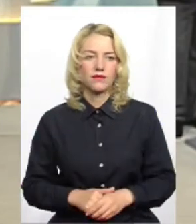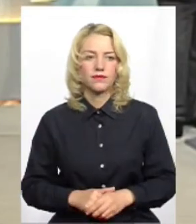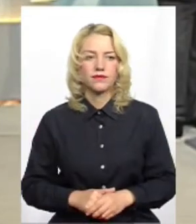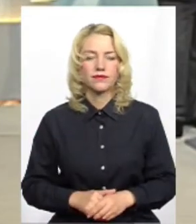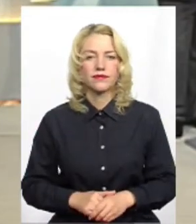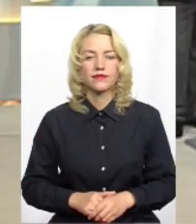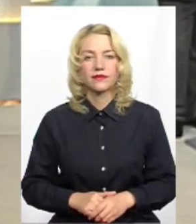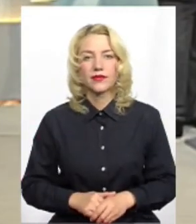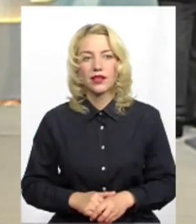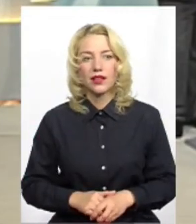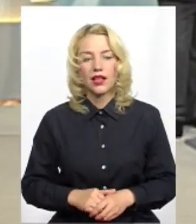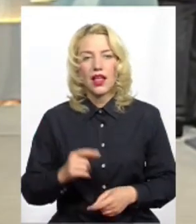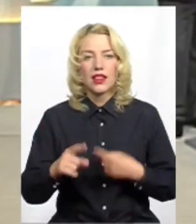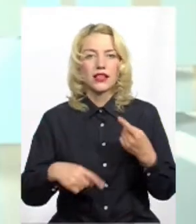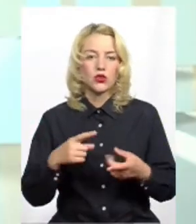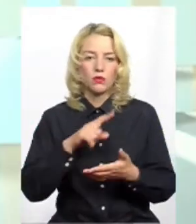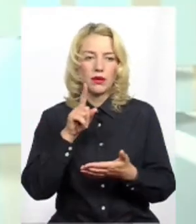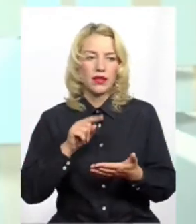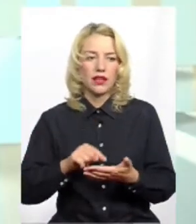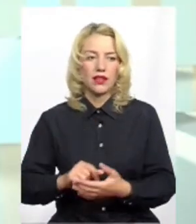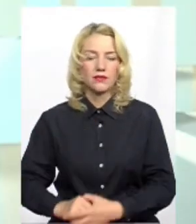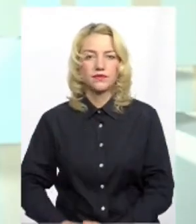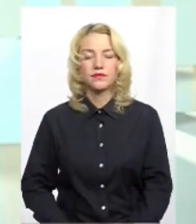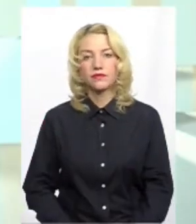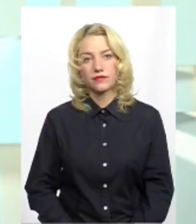Так. Наступне питання, прошу.